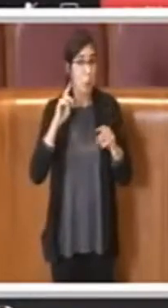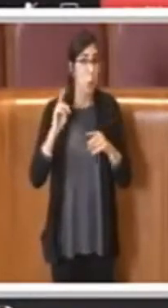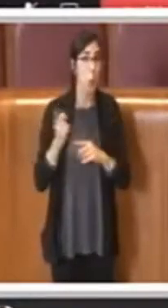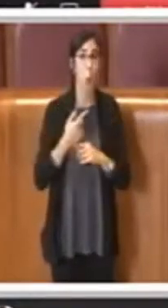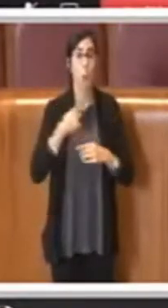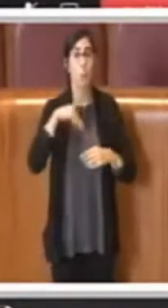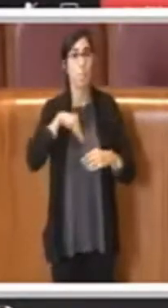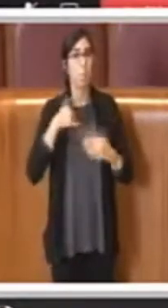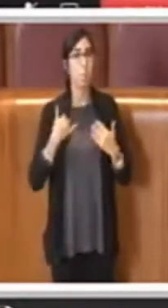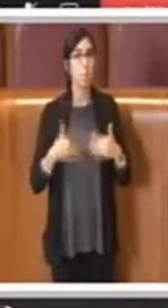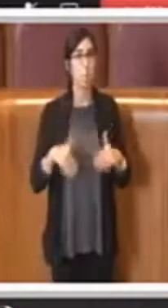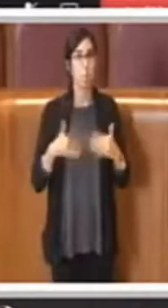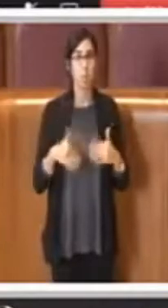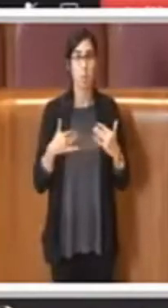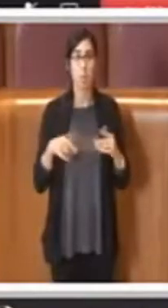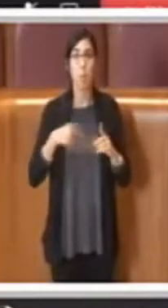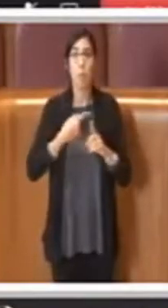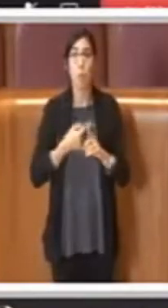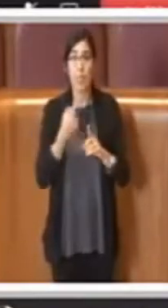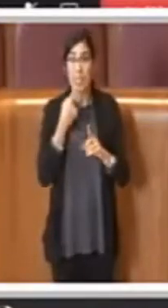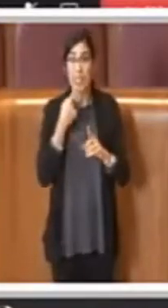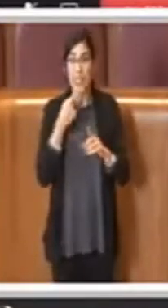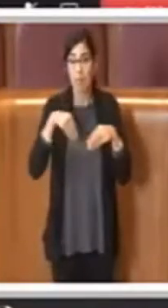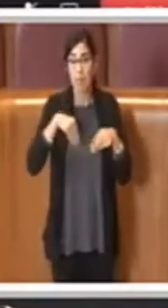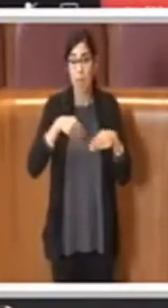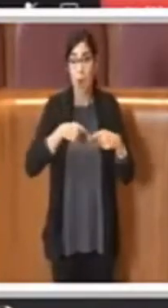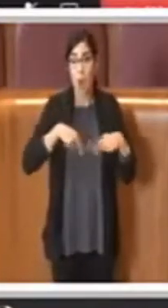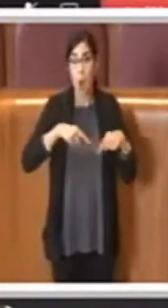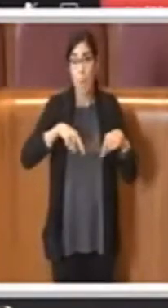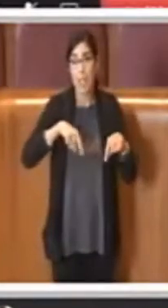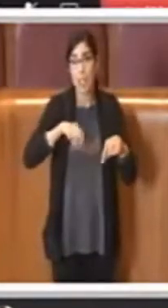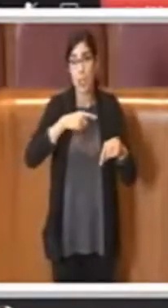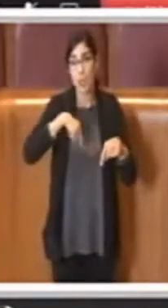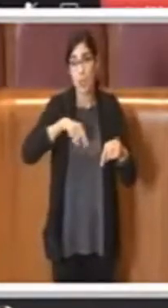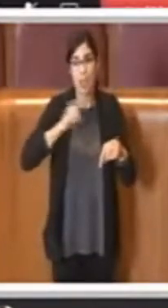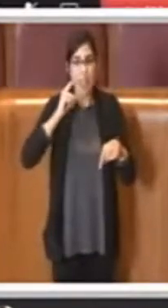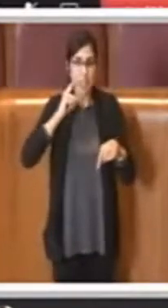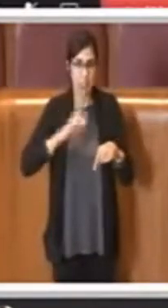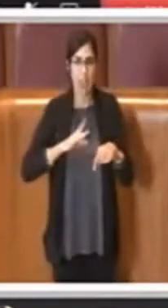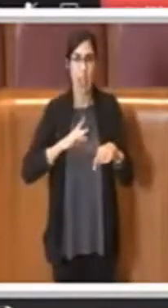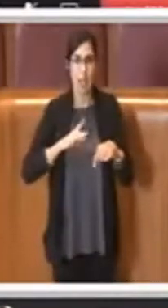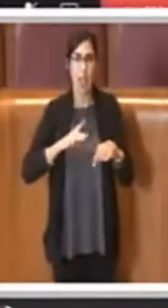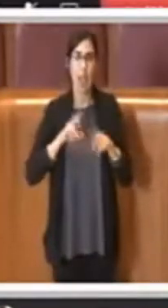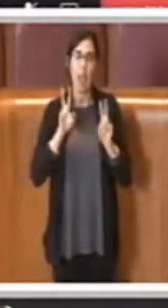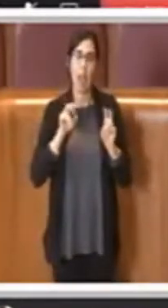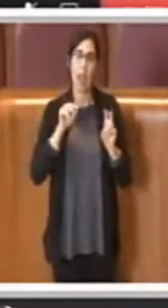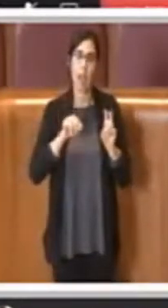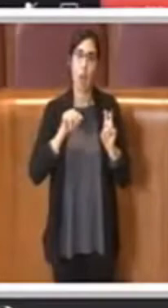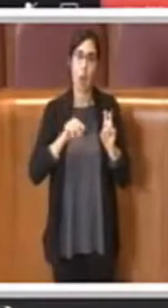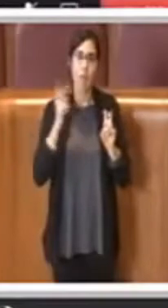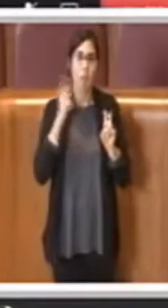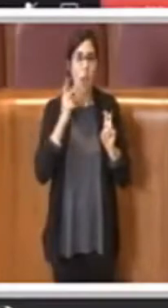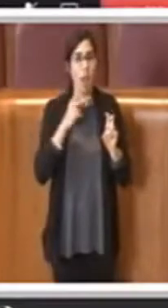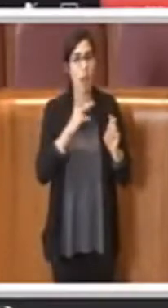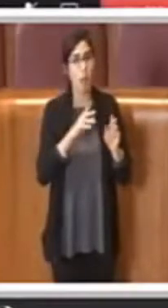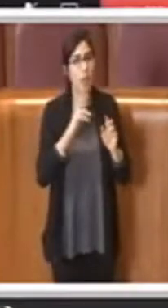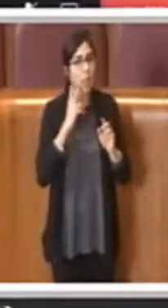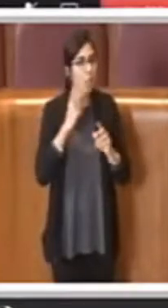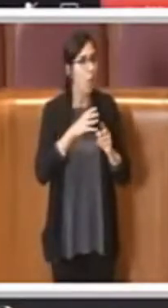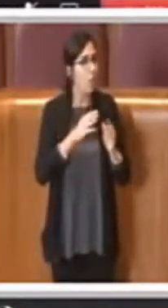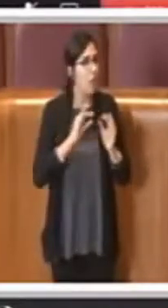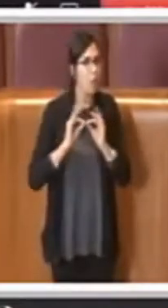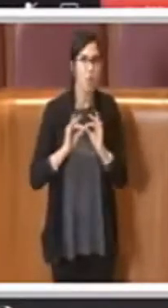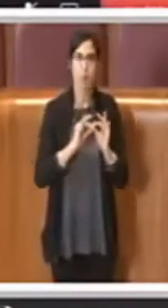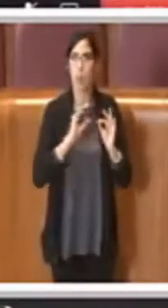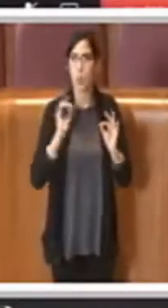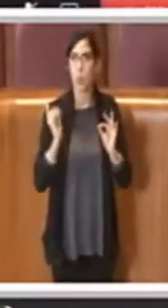poi chi viene alle nostre commissioni sa che è un tema veramente trasversale e che io oltretutto ho molto a